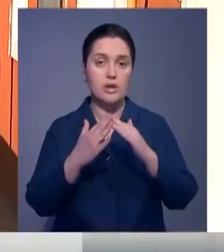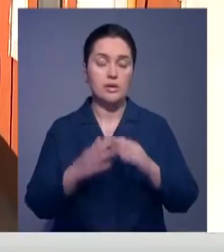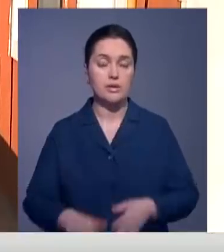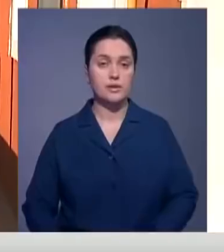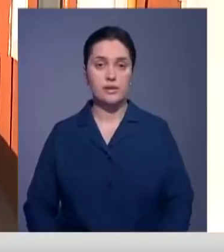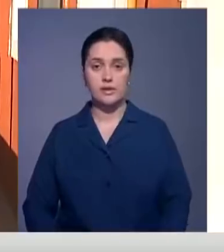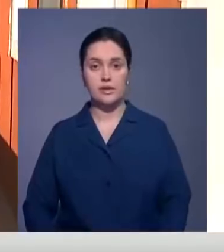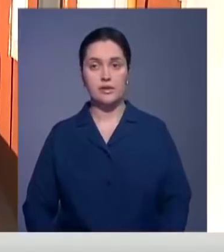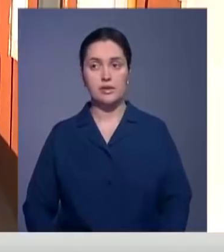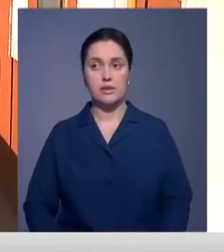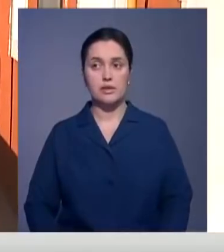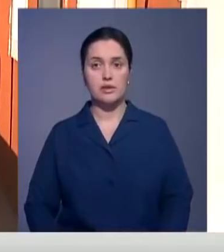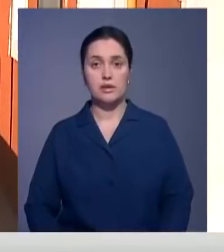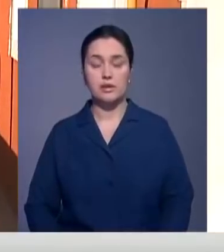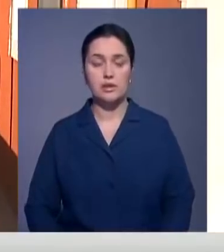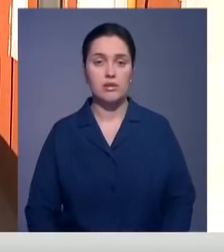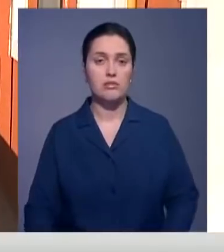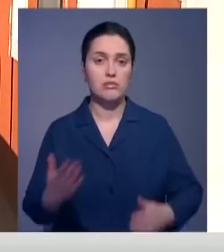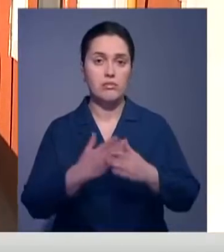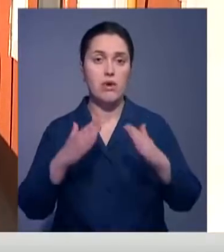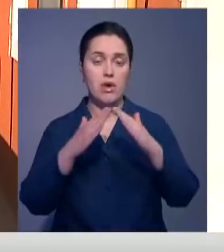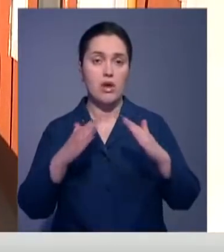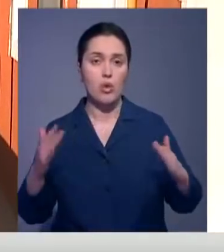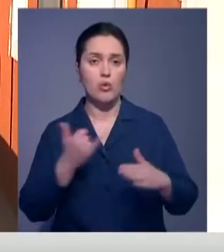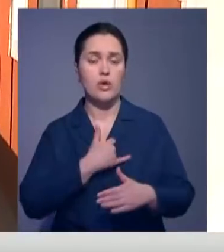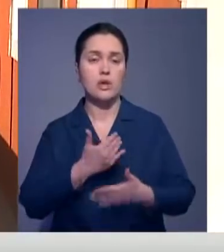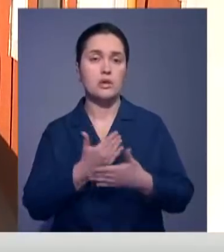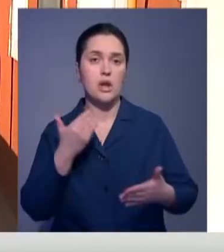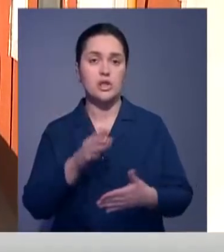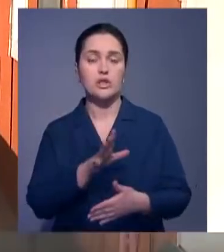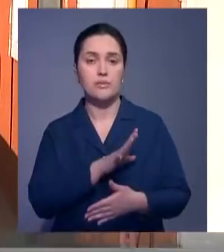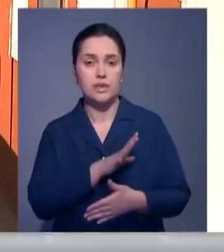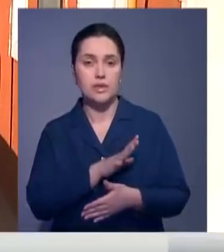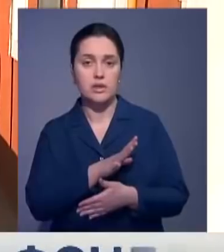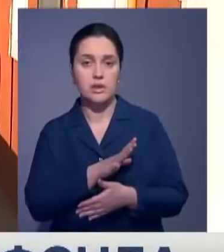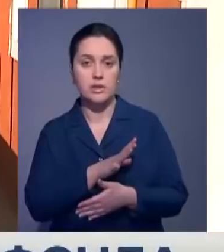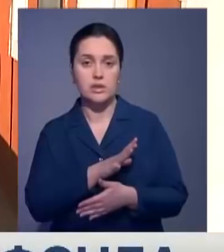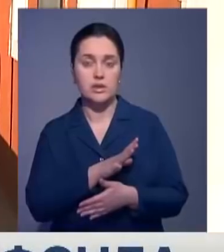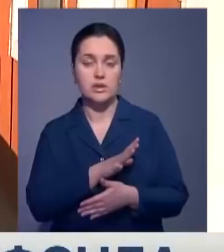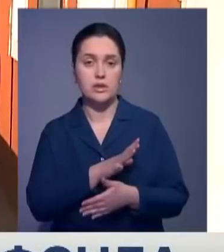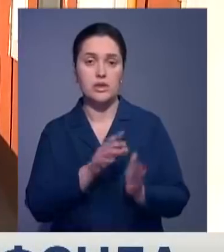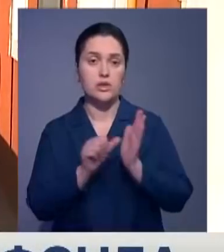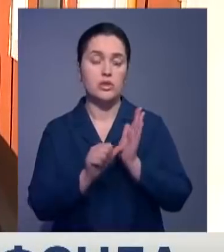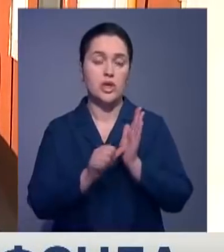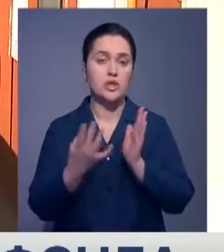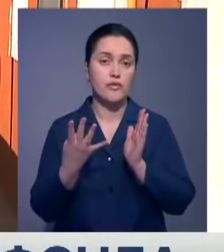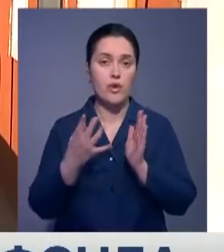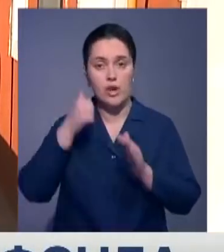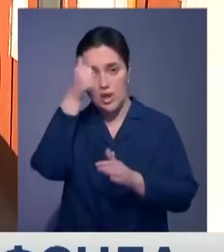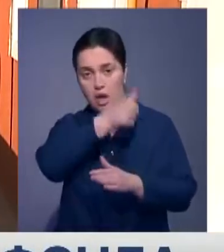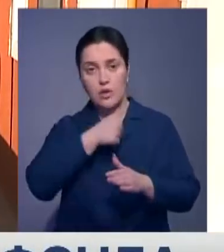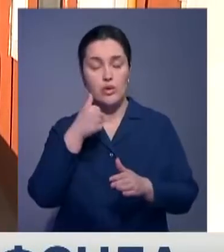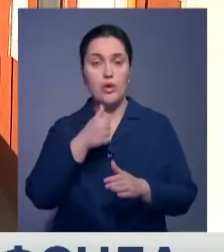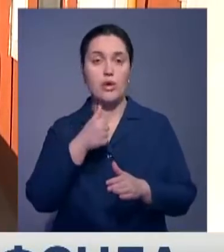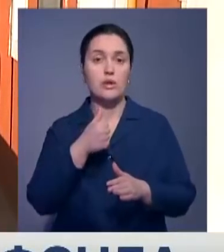черепица. У нас раньше было, ну как, в 64-м году шифер.